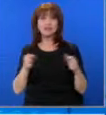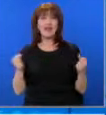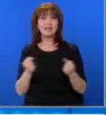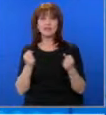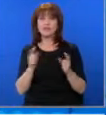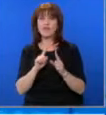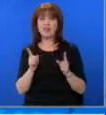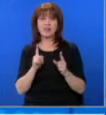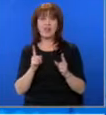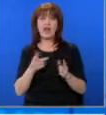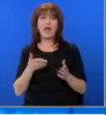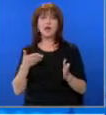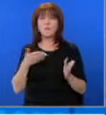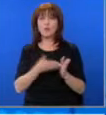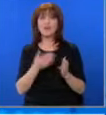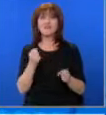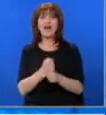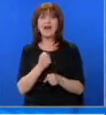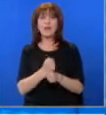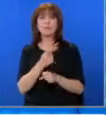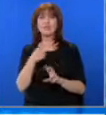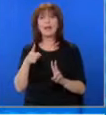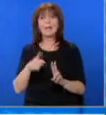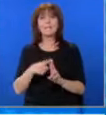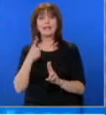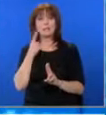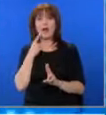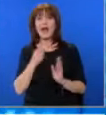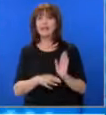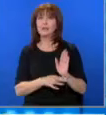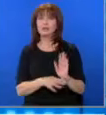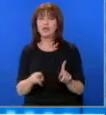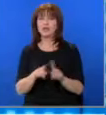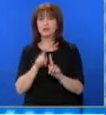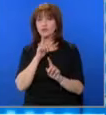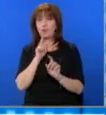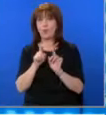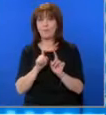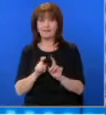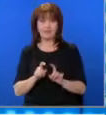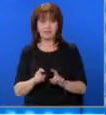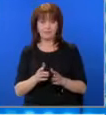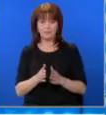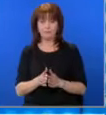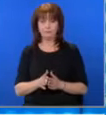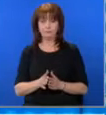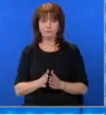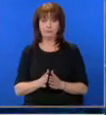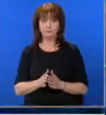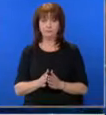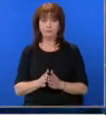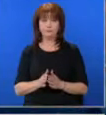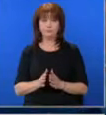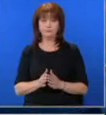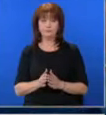не е насочена срещу ефективната работа на Петя Банкова в Митницата. Депутати също коментираха темата, която се обобщава от Ирина Цонева.